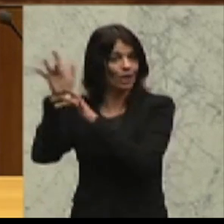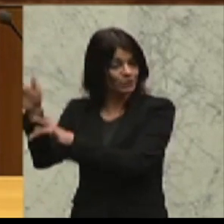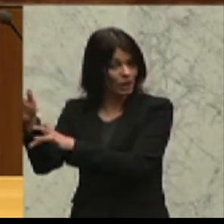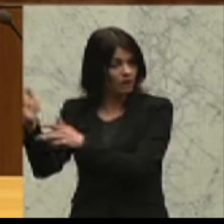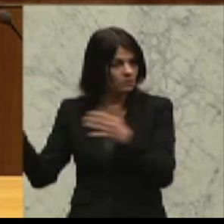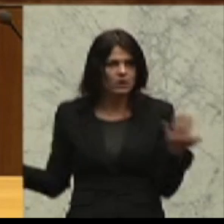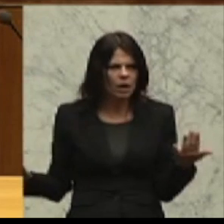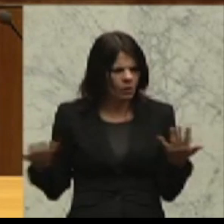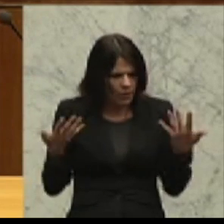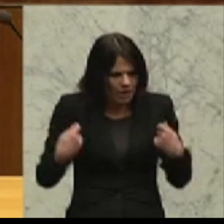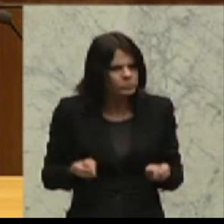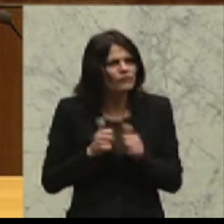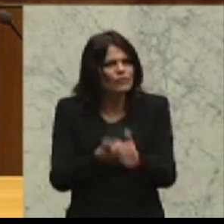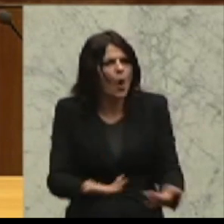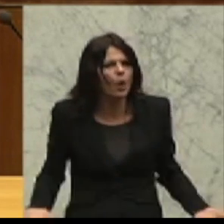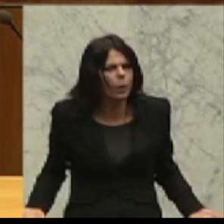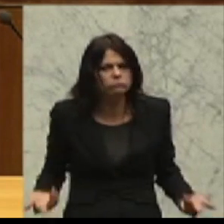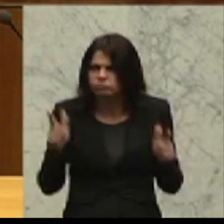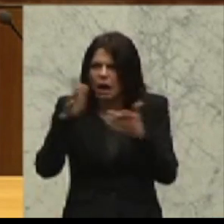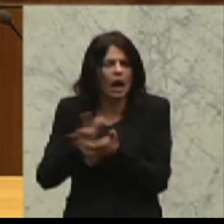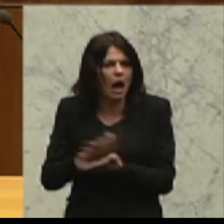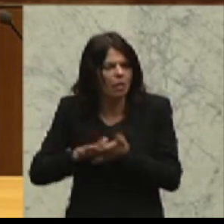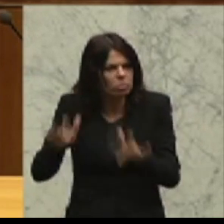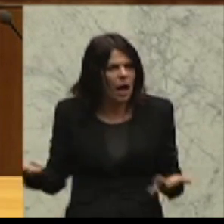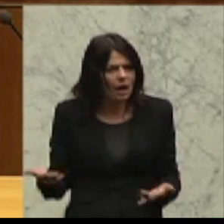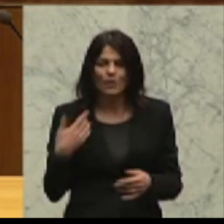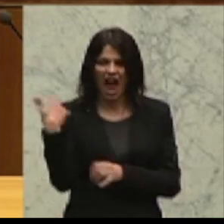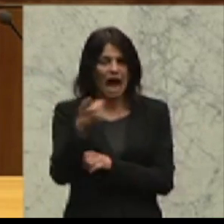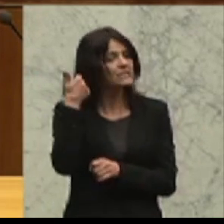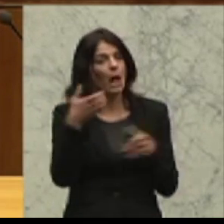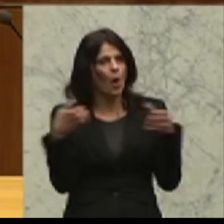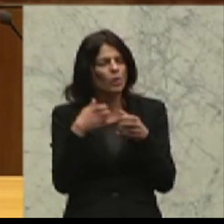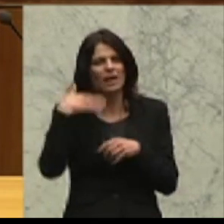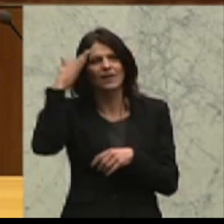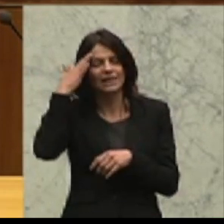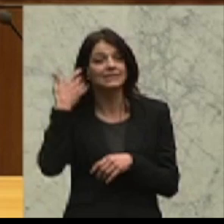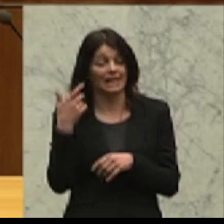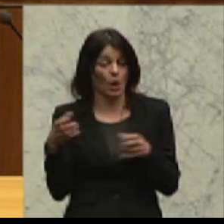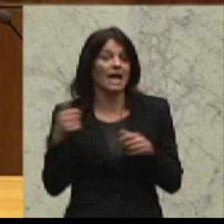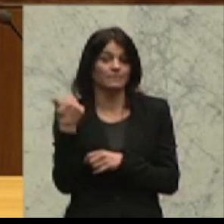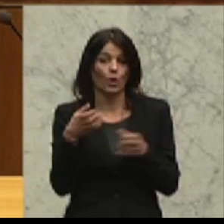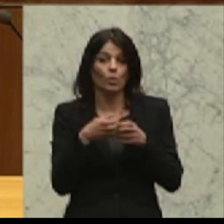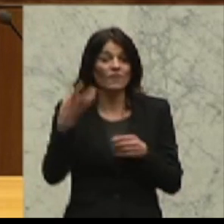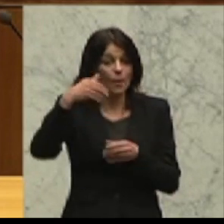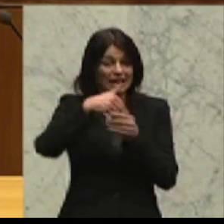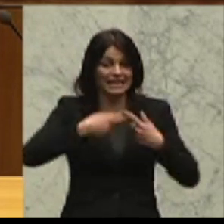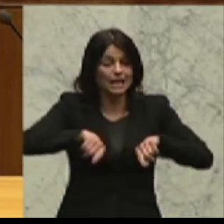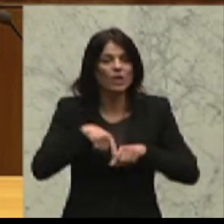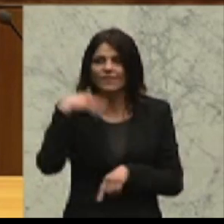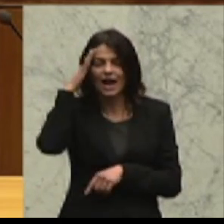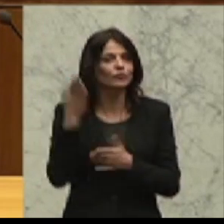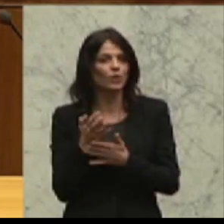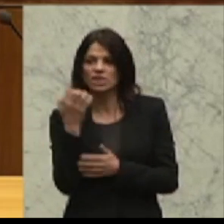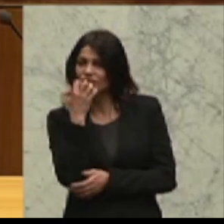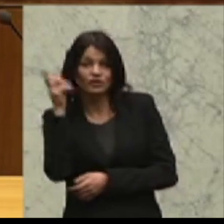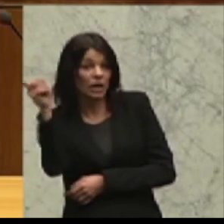keine Verfolgung im Prinzip gegeben ist. Und wir auch wissen aus einer Expertengruppe des Innenressorts, dass in Tschetschenien mittlerweile nicht